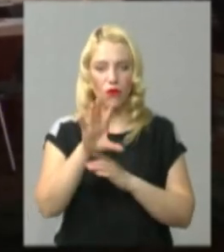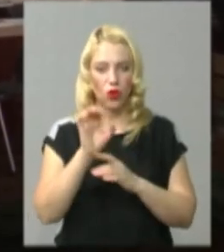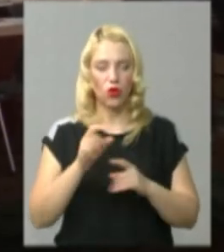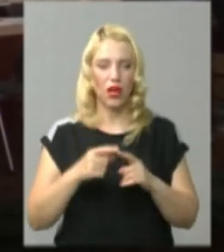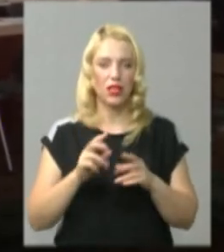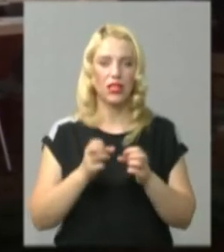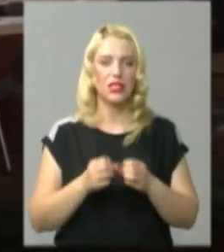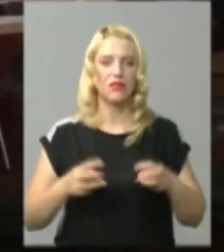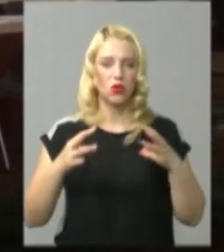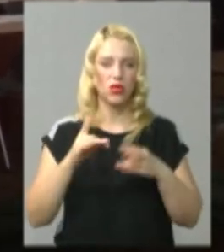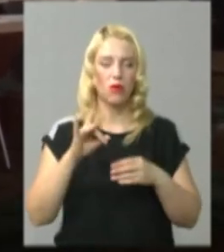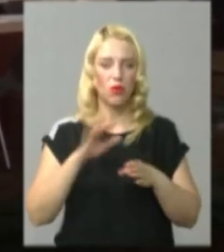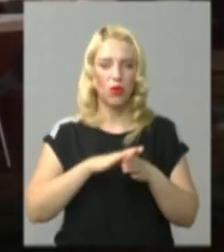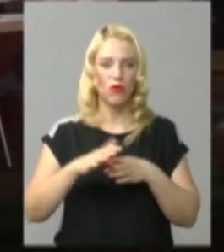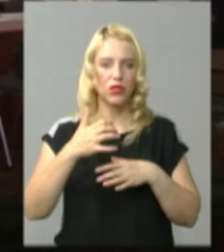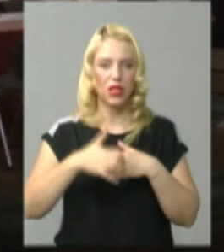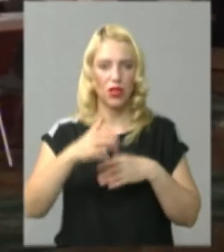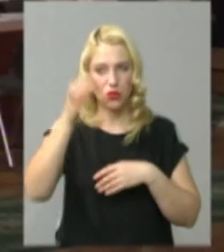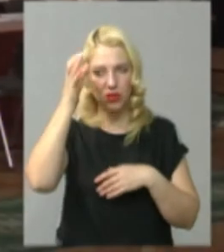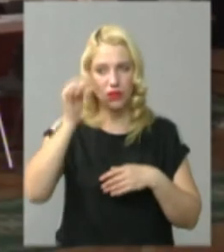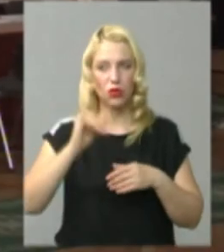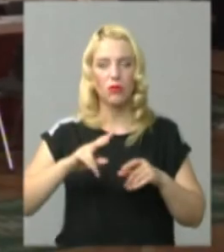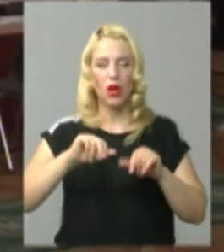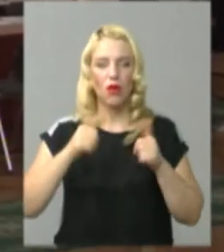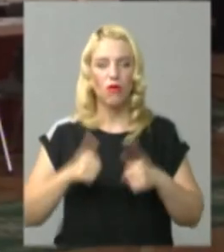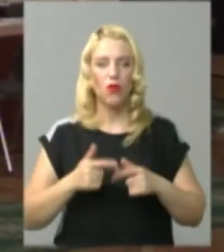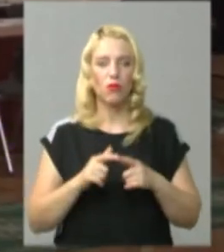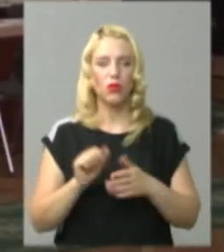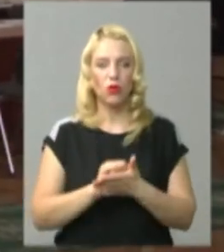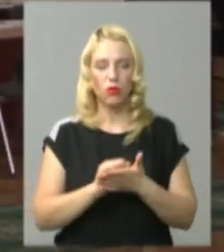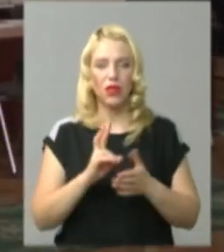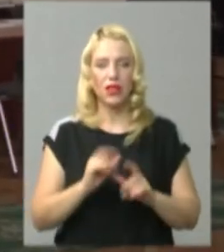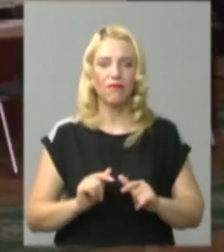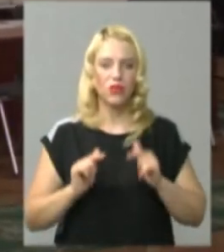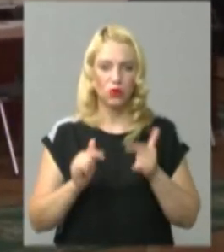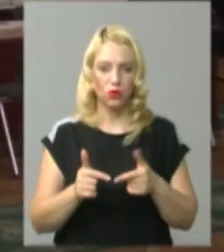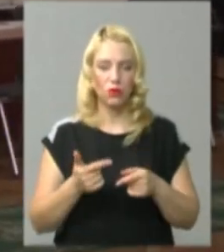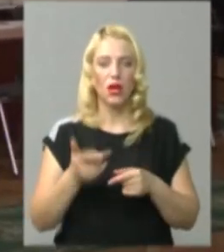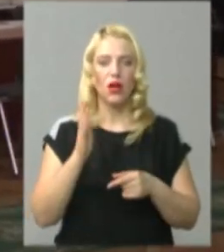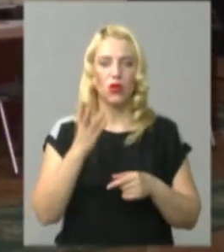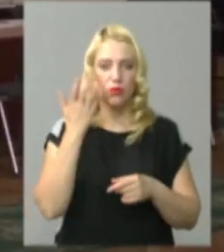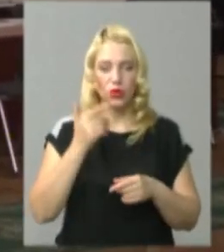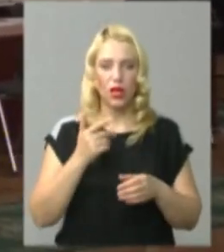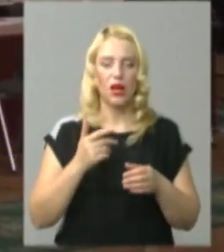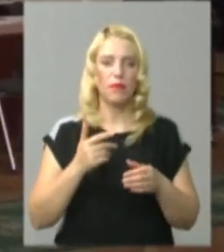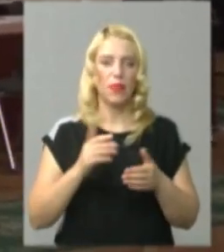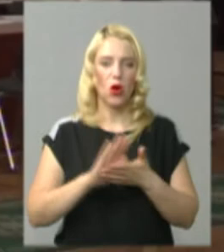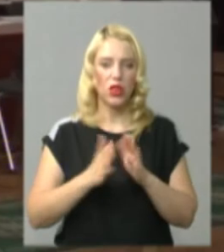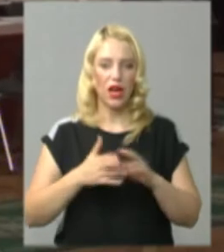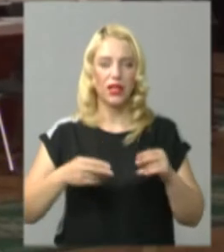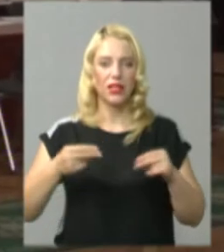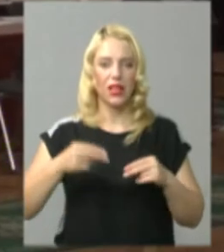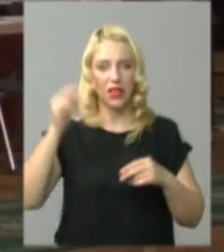освіту. А вже при оформленні документів на вступ, тобто коли вони будуть укладати контракт на навчання, тоді вже приноситься